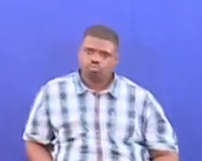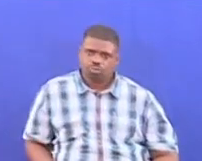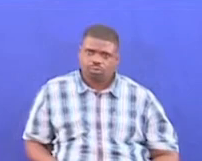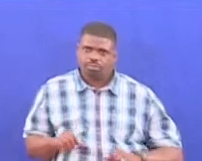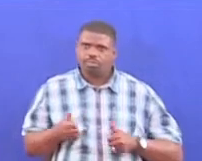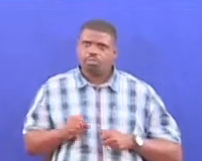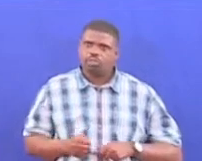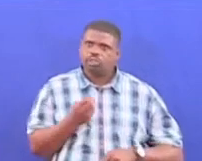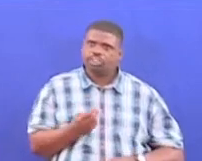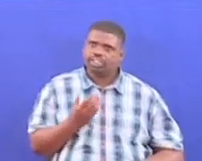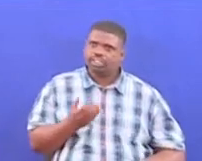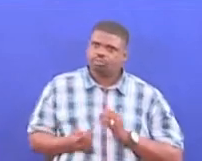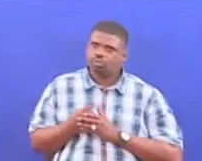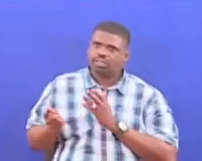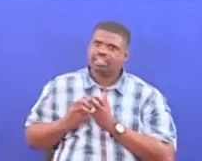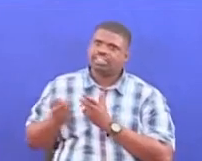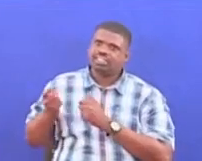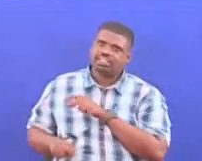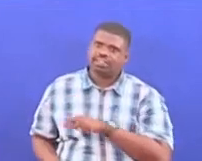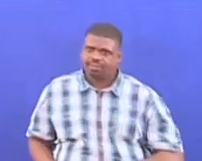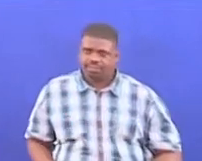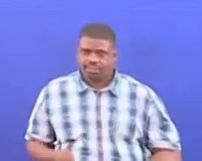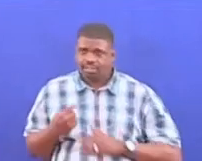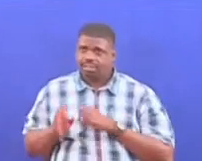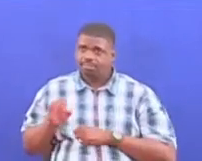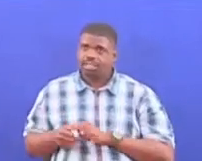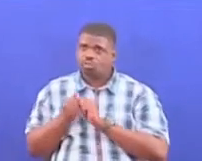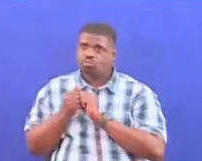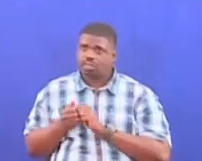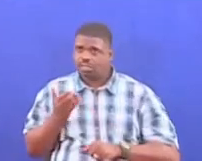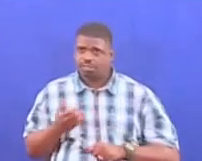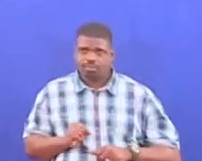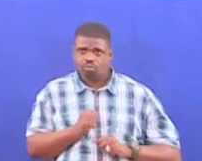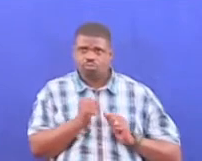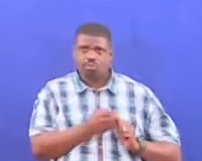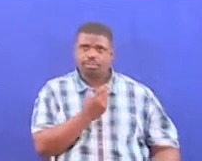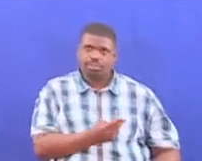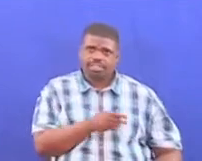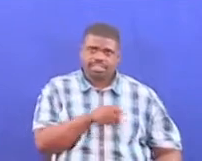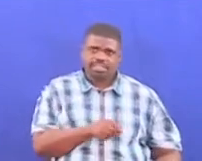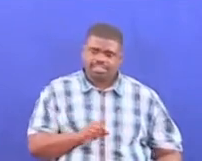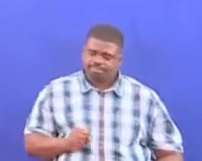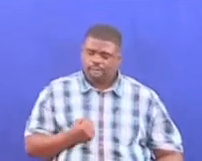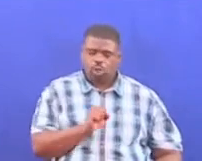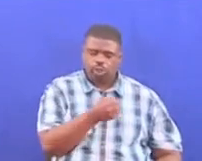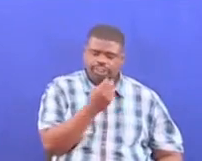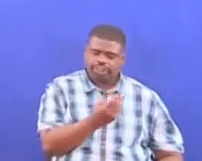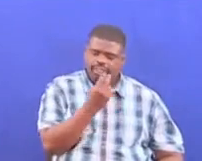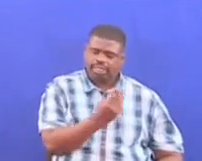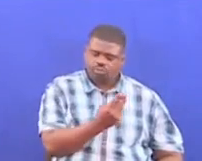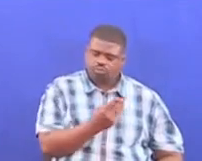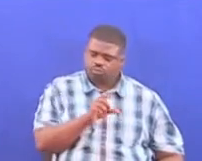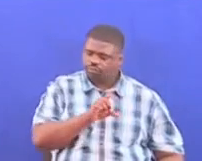Bado milioni shina tatu kwa mwujibu wa sensa Sasa kama ndani ya miyaka kumi na tano Tuataneza kadi miyo ni kumi na mbili Izi miyo ni shina tatu Kitapishwa taifa